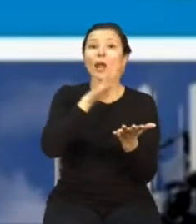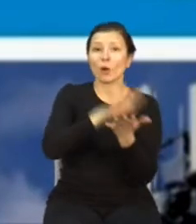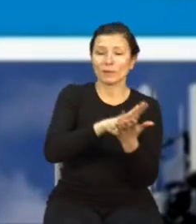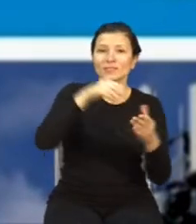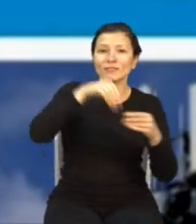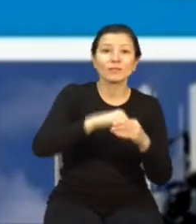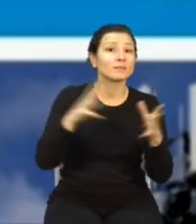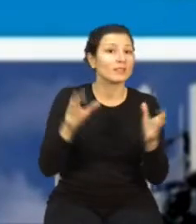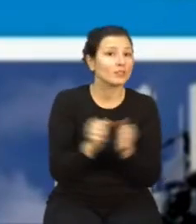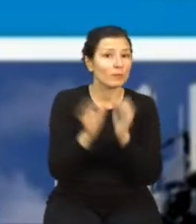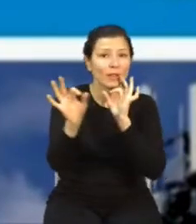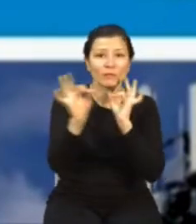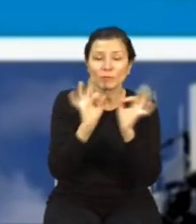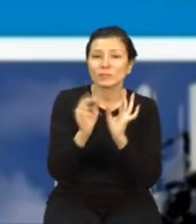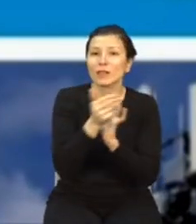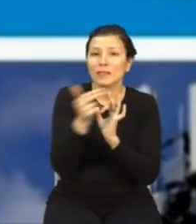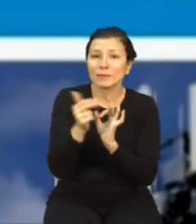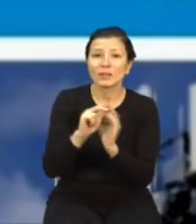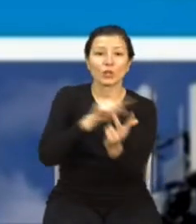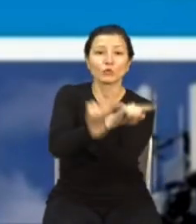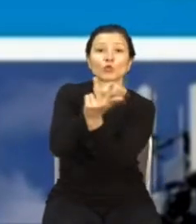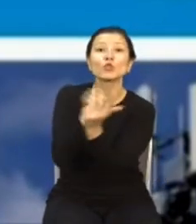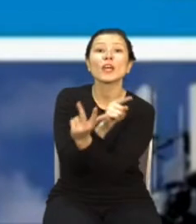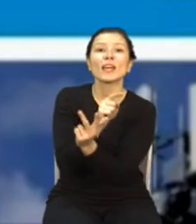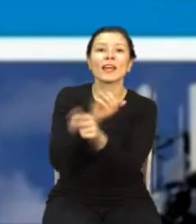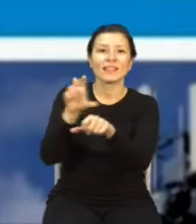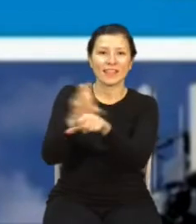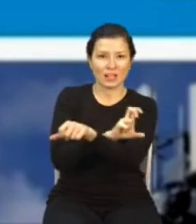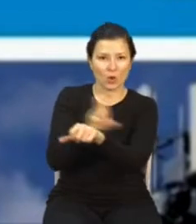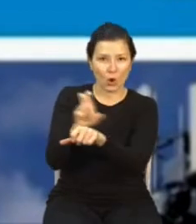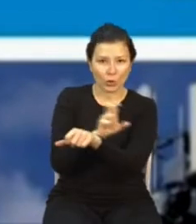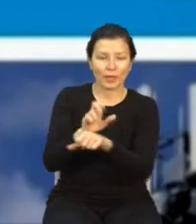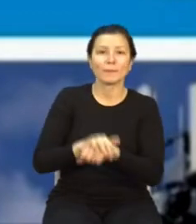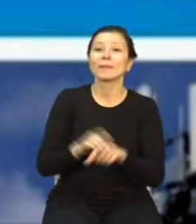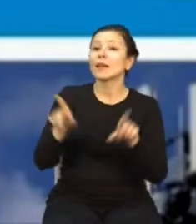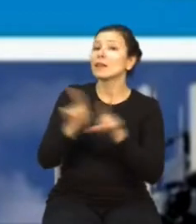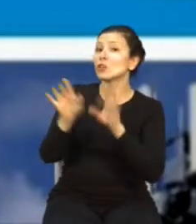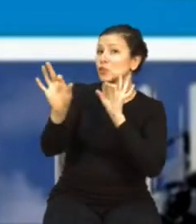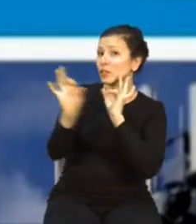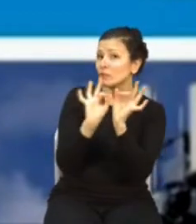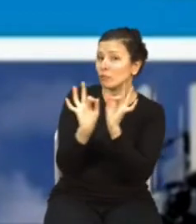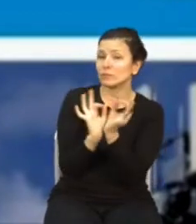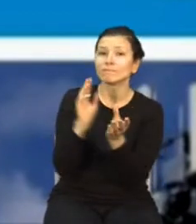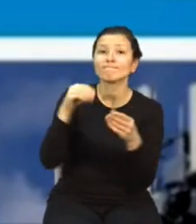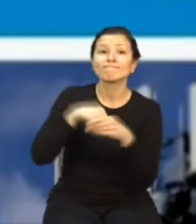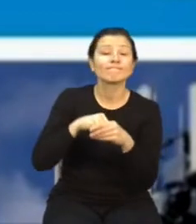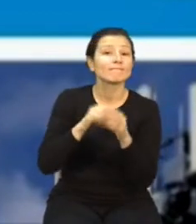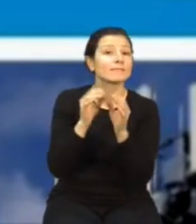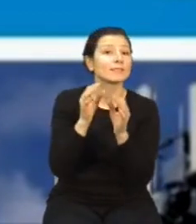znajdziemy informacje dotyczące trzech technologii, też informacje dotyczące